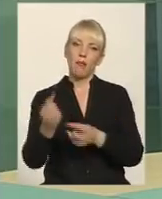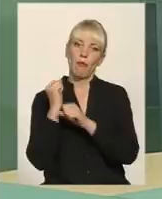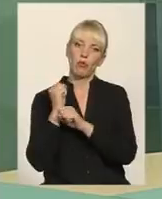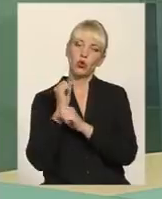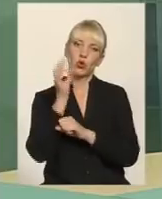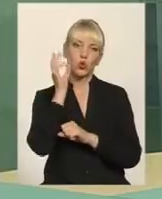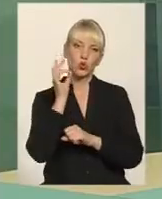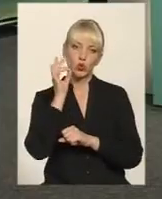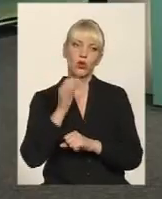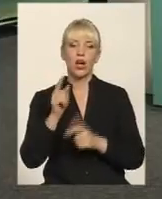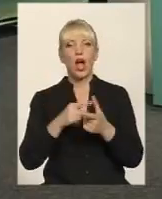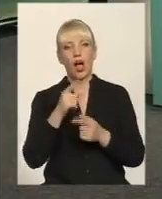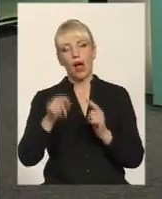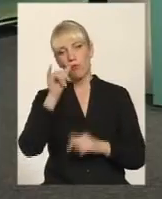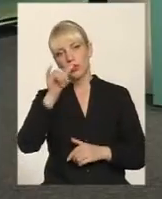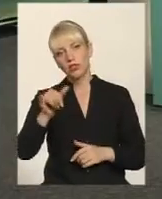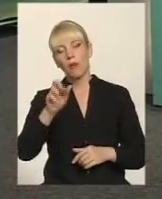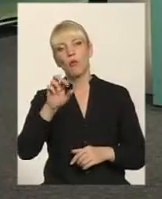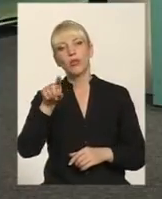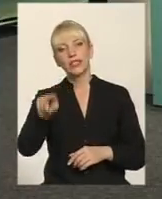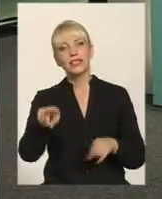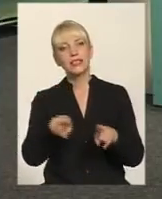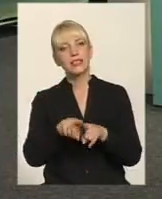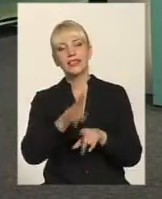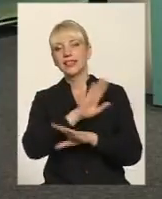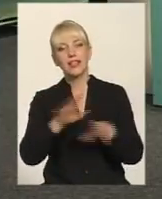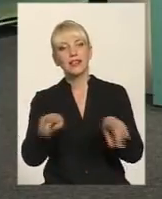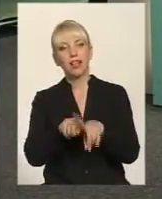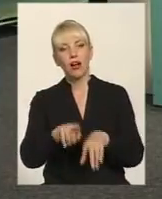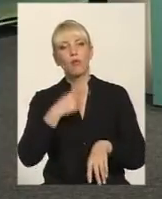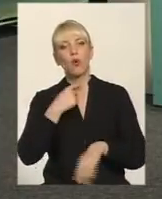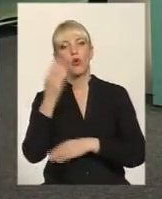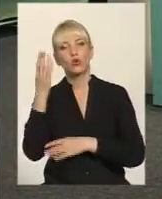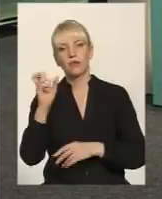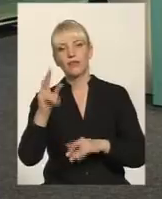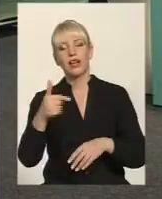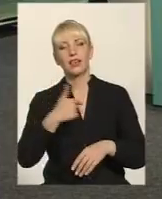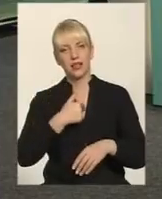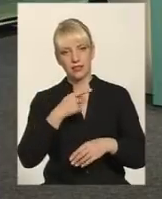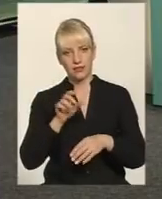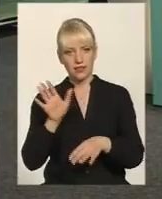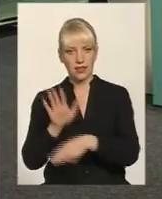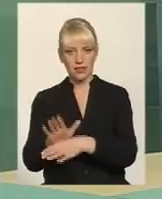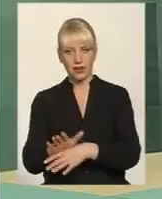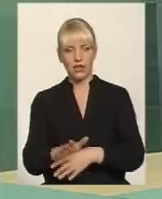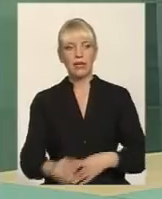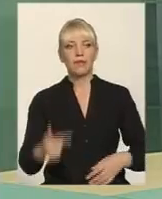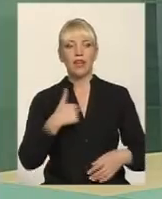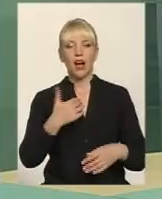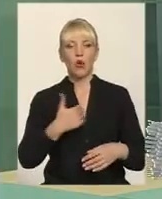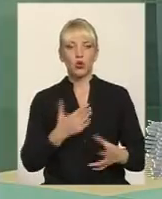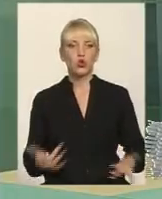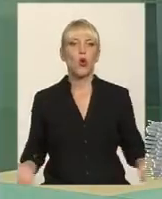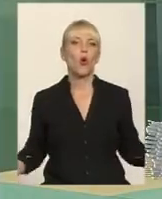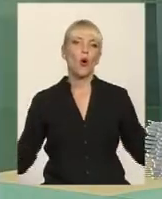проголосував не так, як я тобі сказав. Це просто цинізм вищого пілотажу. Я хочу об'єднати усіх орендарів в